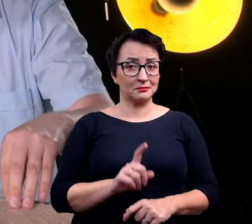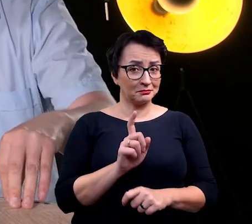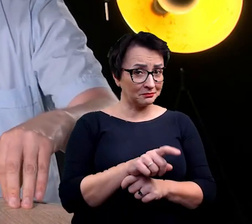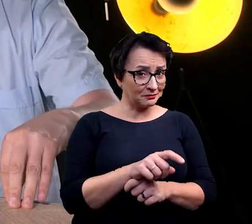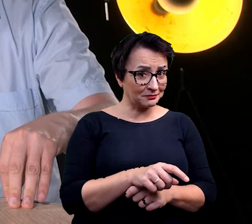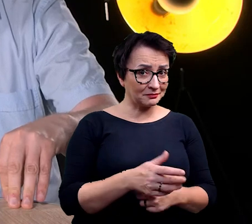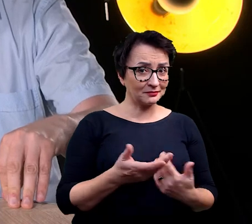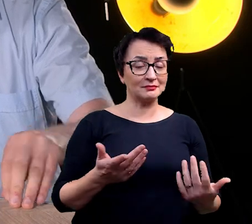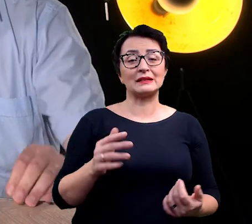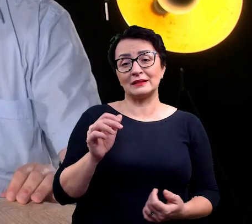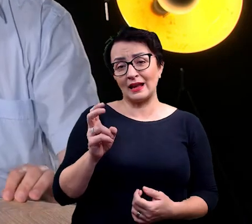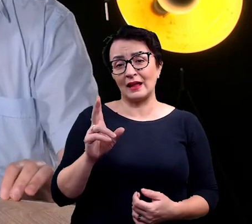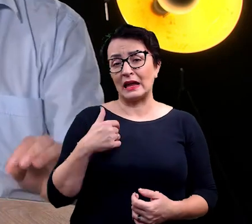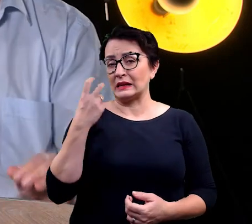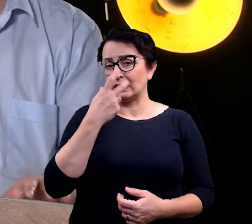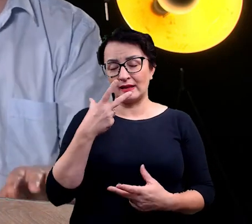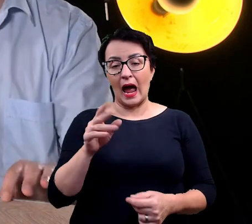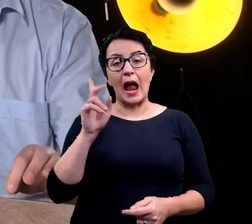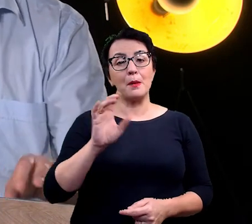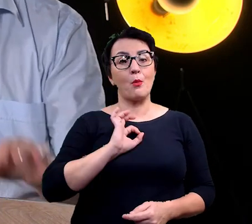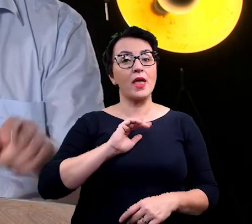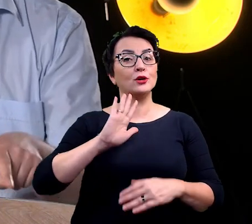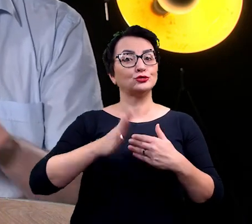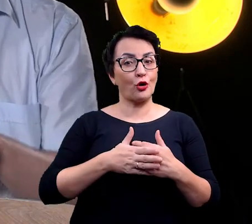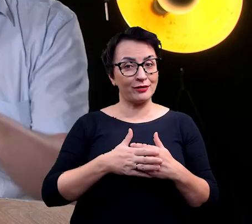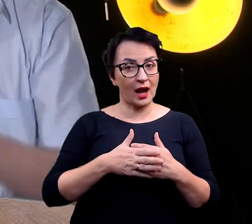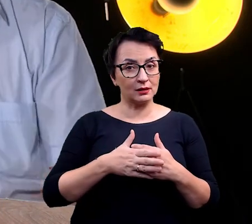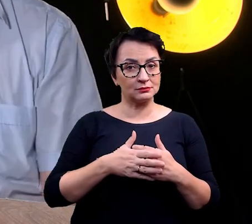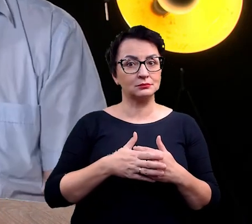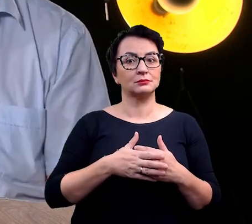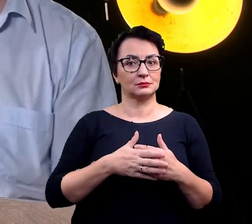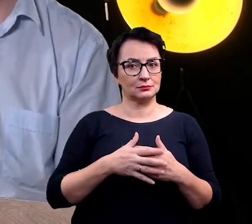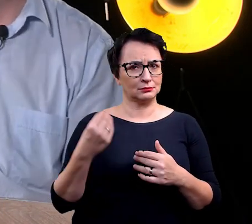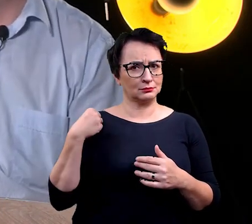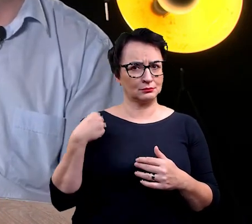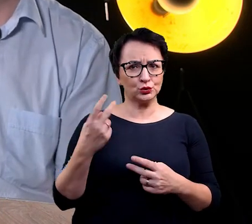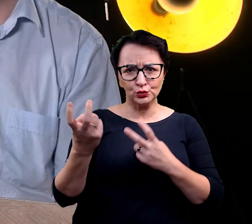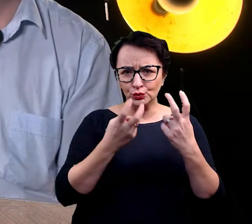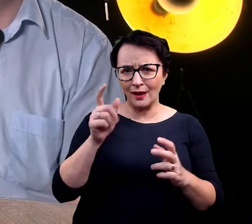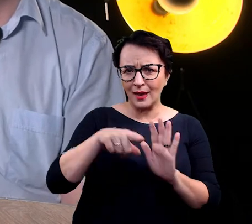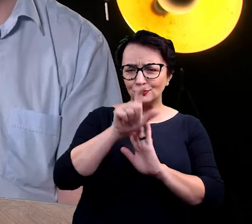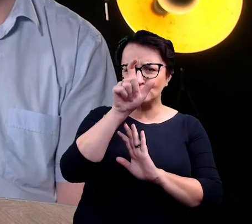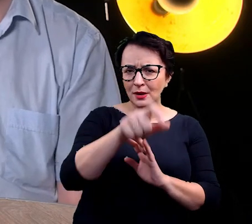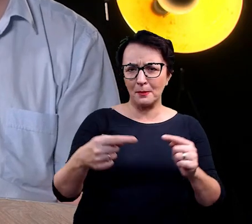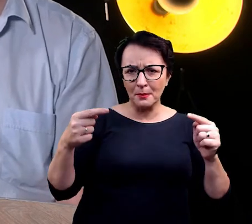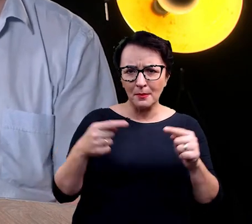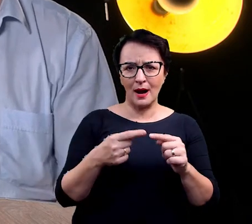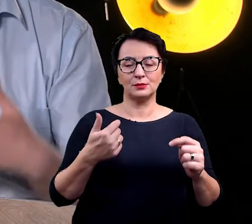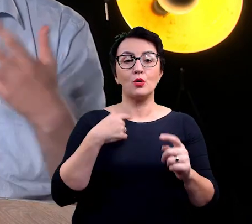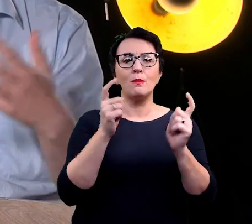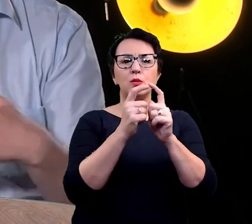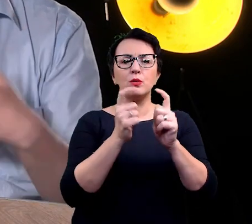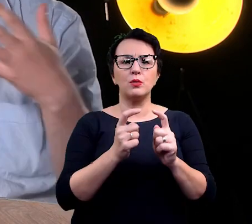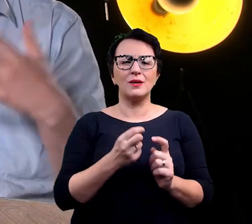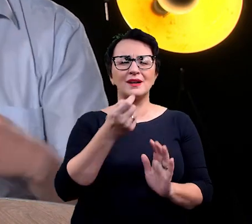zainteresować. Natomiast moja żona zwróciła moją uwagę, że to mnie szukają. Ponieważ jak tam było ileś punktów, nie